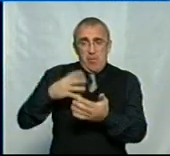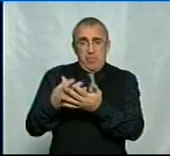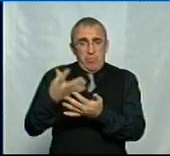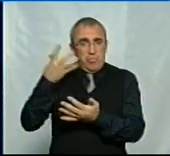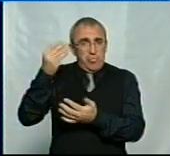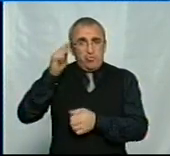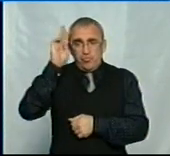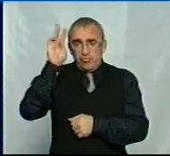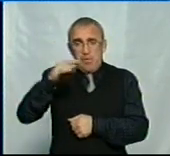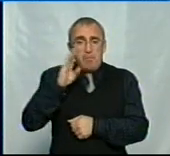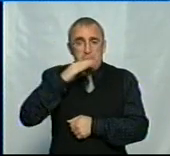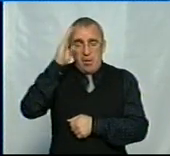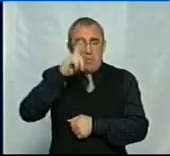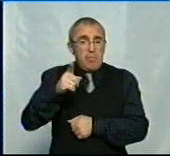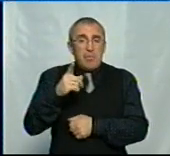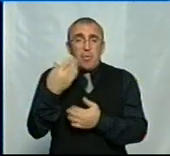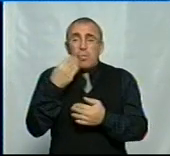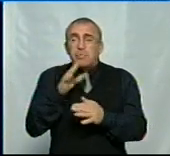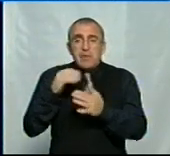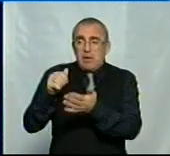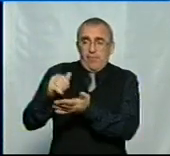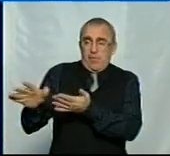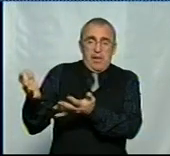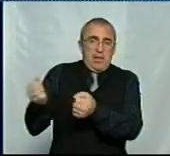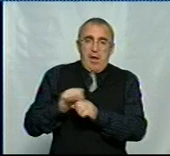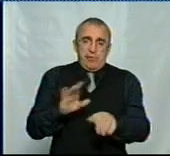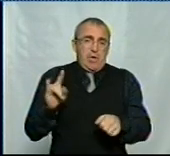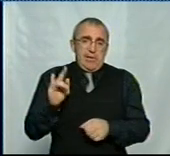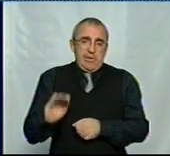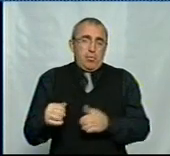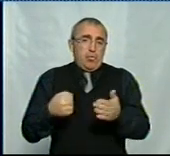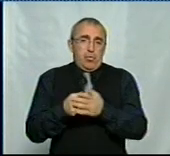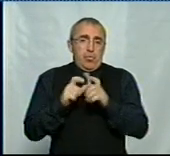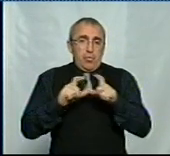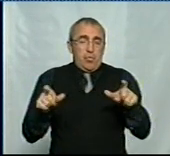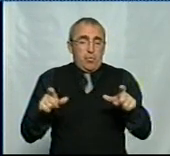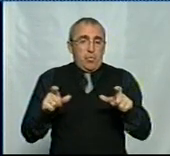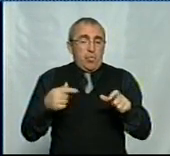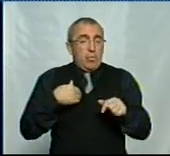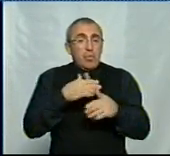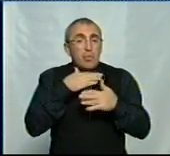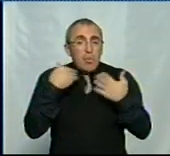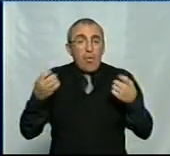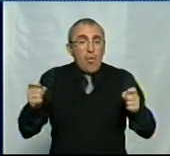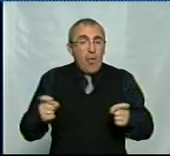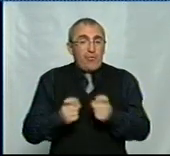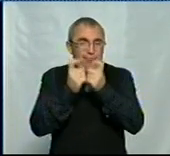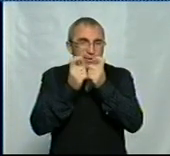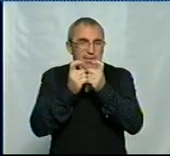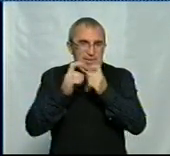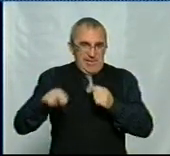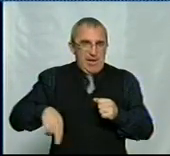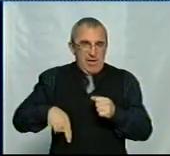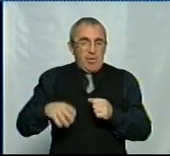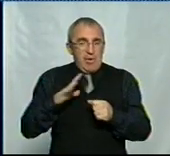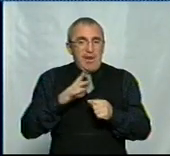коштів цим батькам, що ми проще не взяти цю дитину до школи. У нас директори шкіл переважно не хочуть конфліктувати, я так розумію,